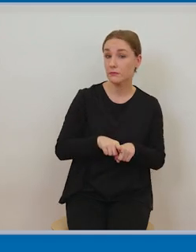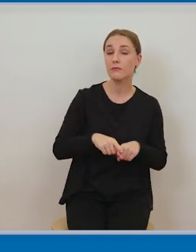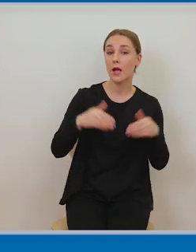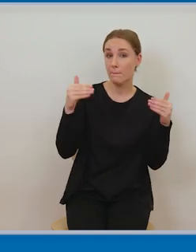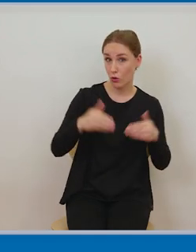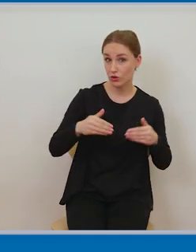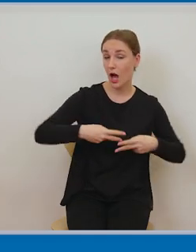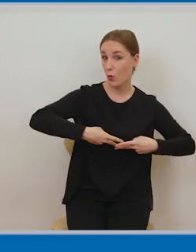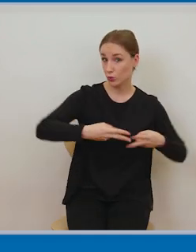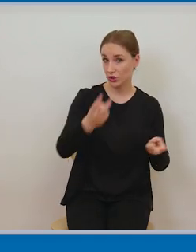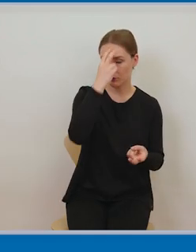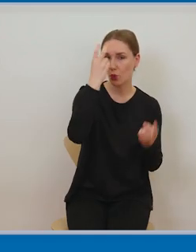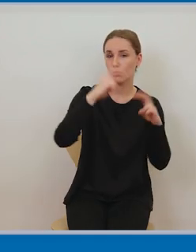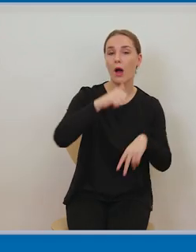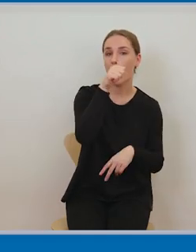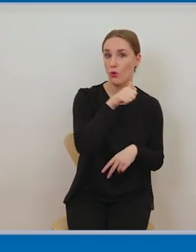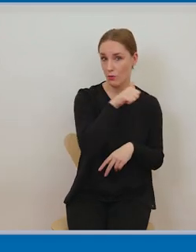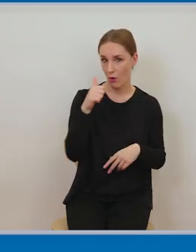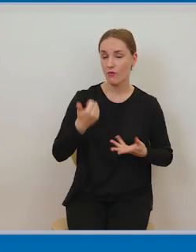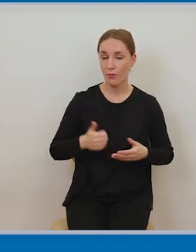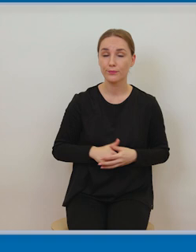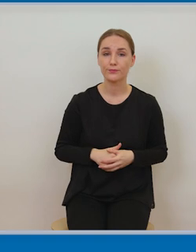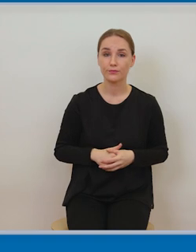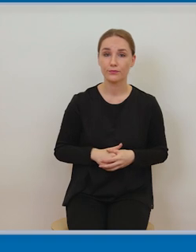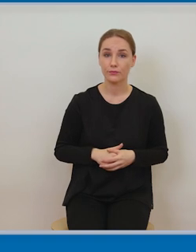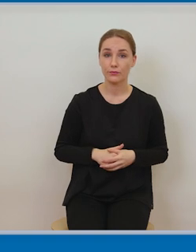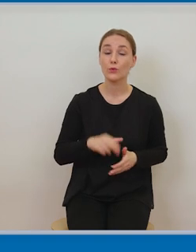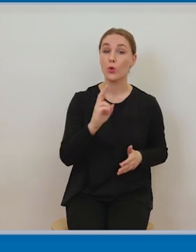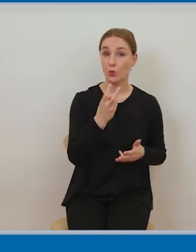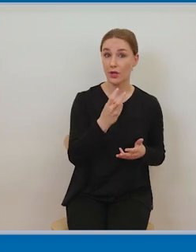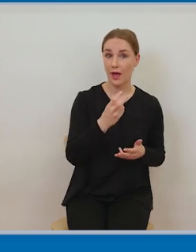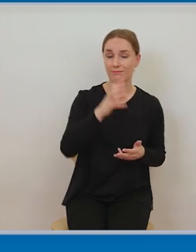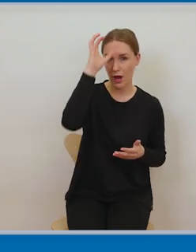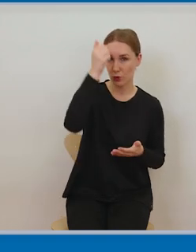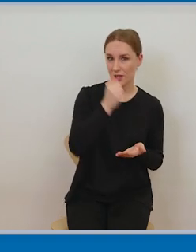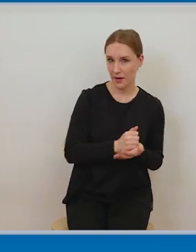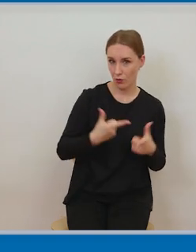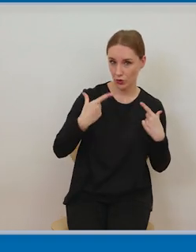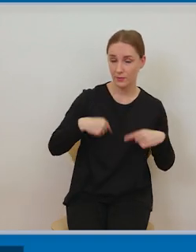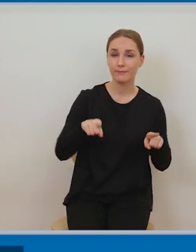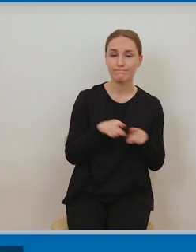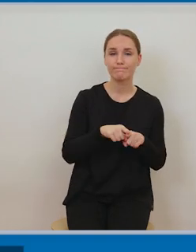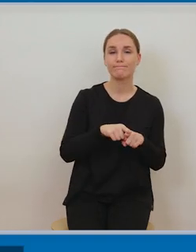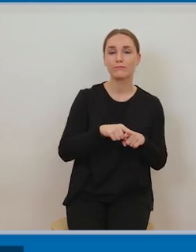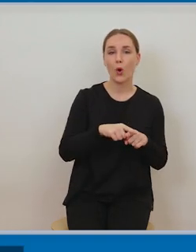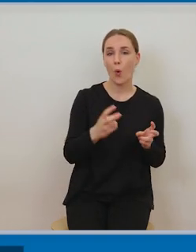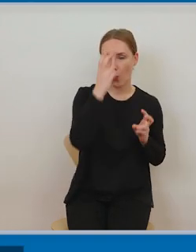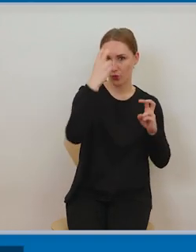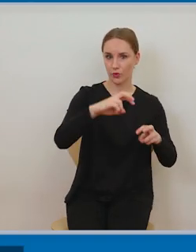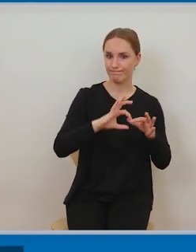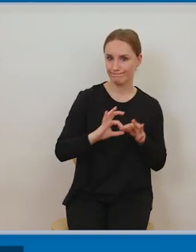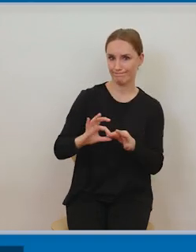utworu anonimowo. Drugie autorskie prawo osobiste to jest prawo do integralności utworu, a zatem takie